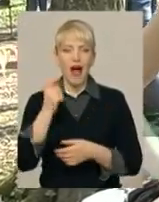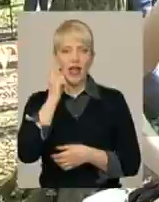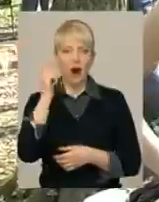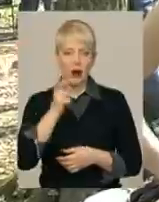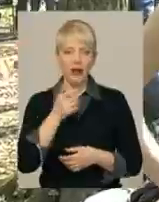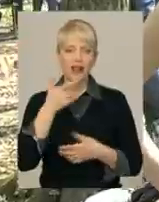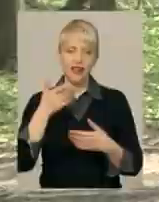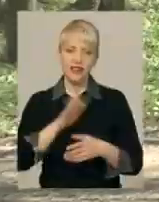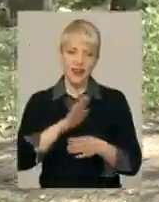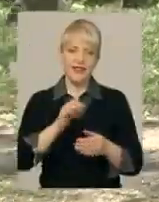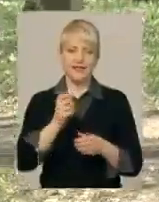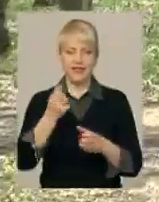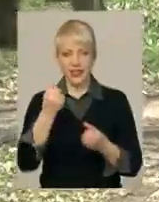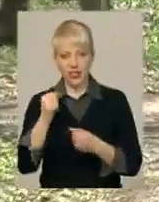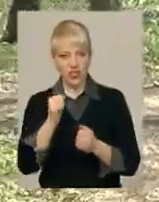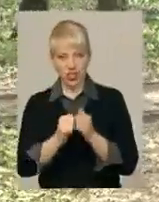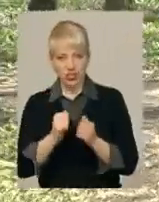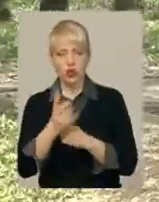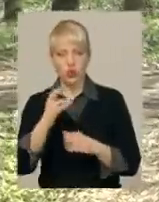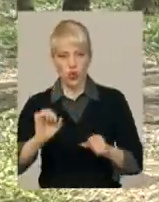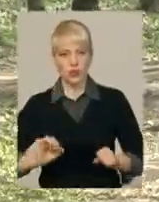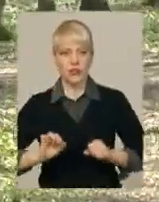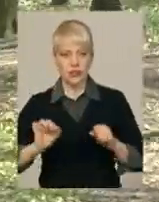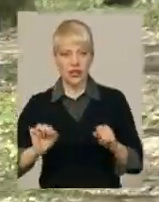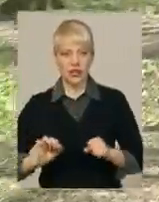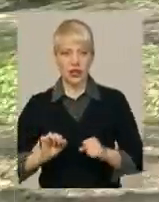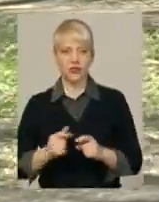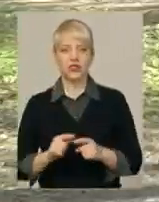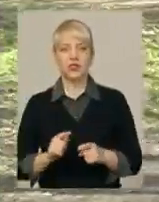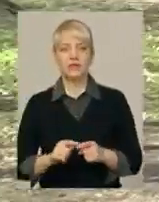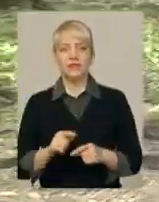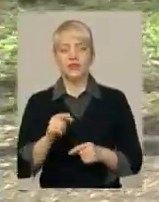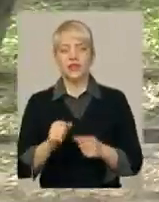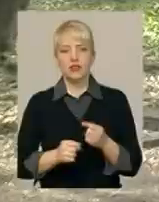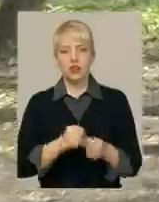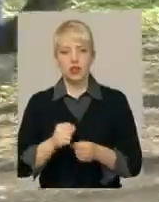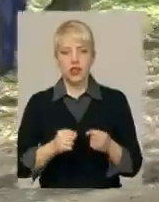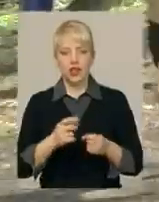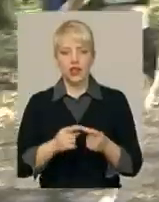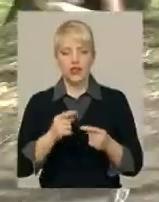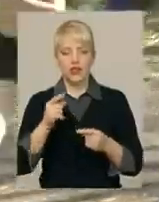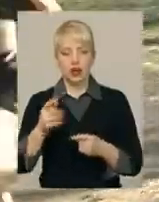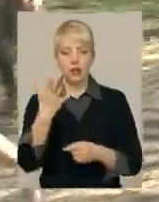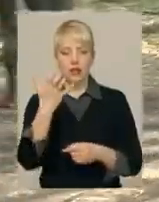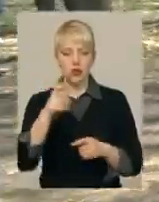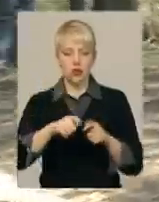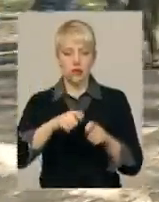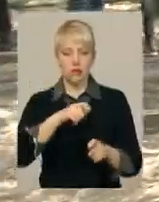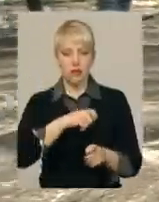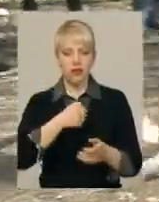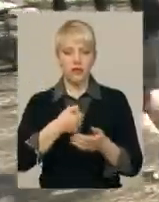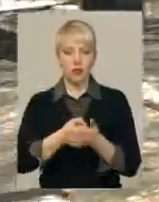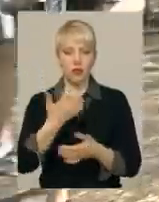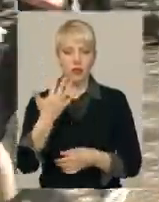часто, але стараюсь. Півтори сотні учасників шести вікових груп долали дистанції відповідно до вікої статі – від 500 метрів до 5 тисяч.